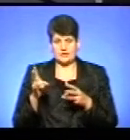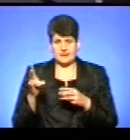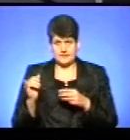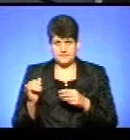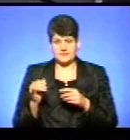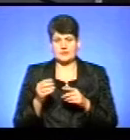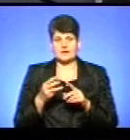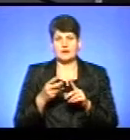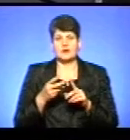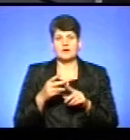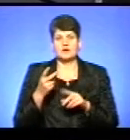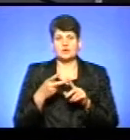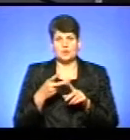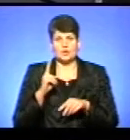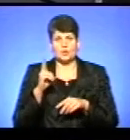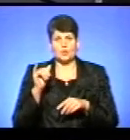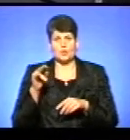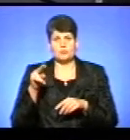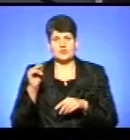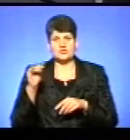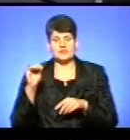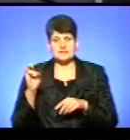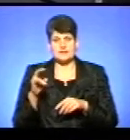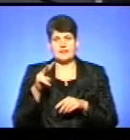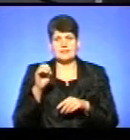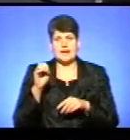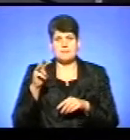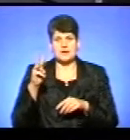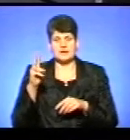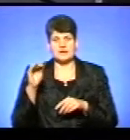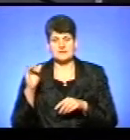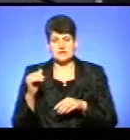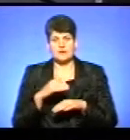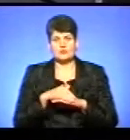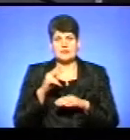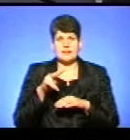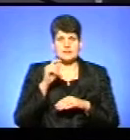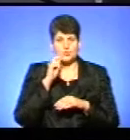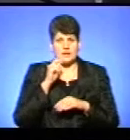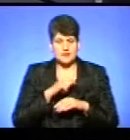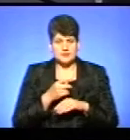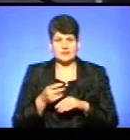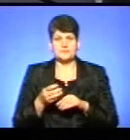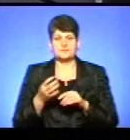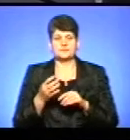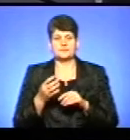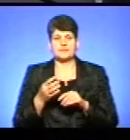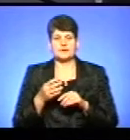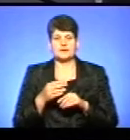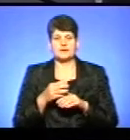котельня на вулиці Купчинського, котельня на вулиці Лемківська, котельня на вулиці Лесі Українки, котельня на